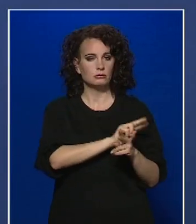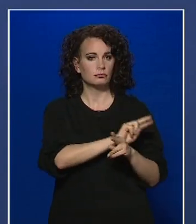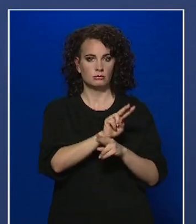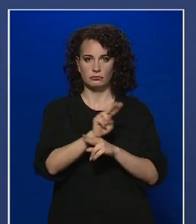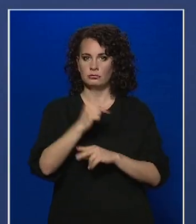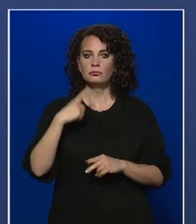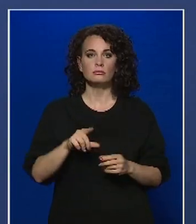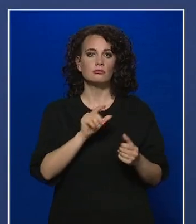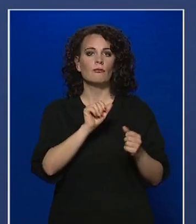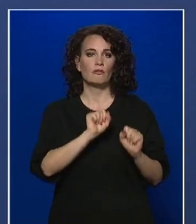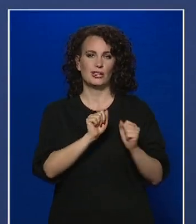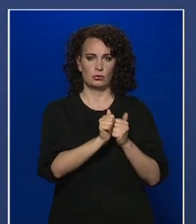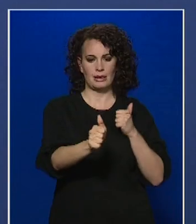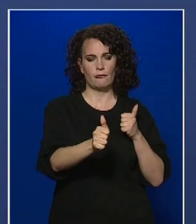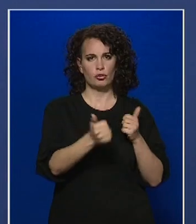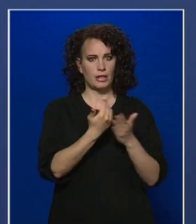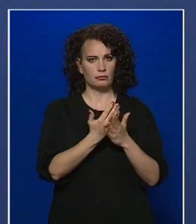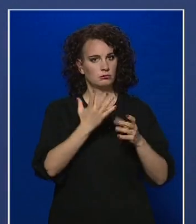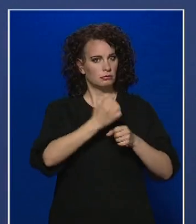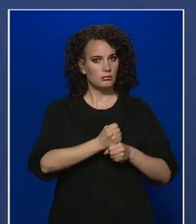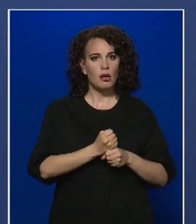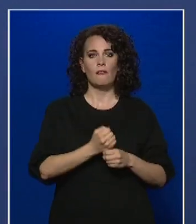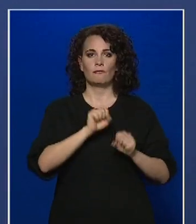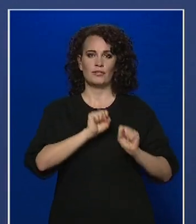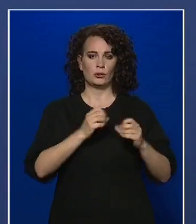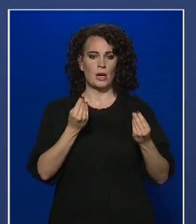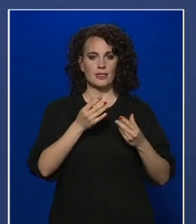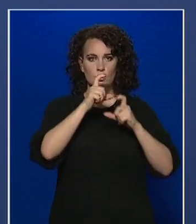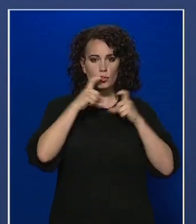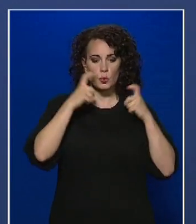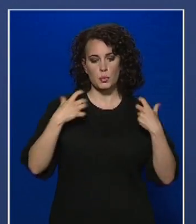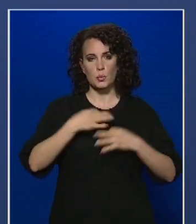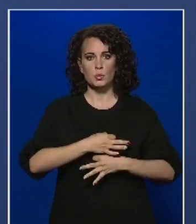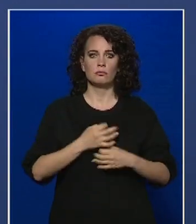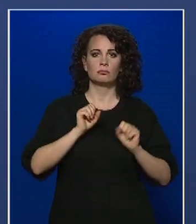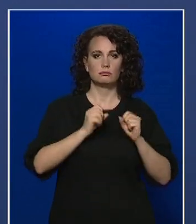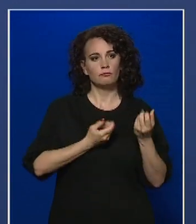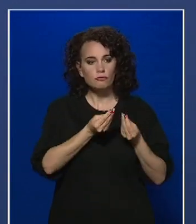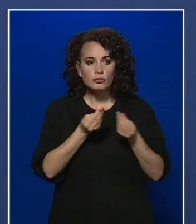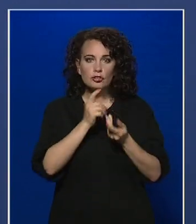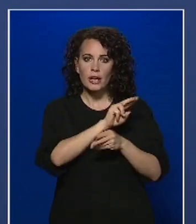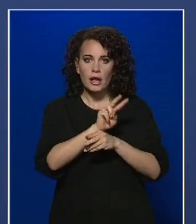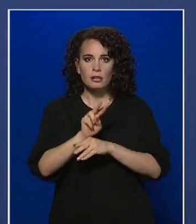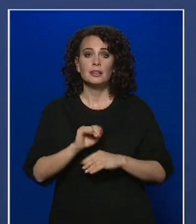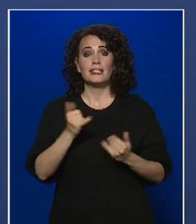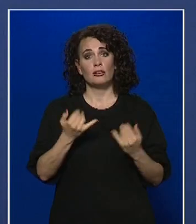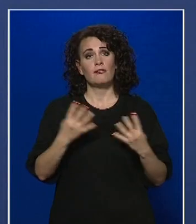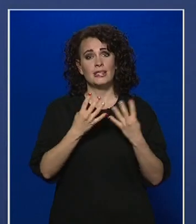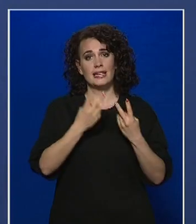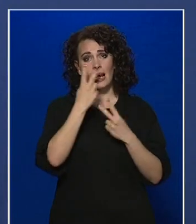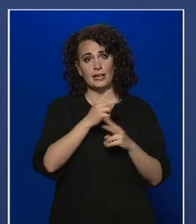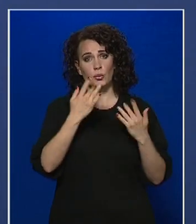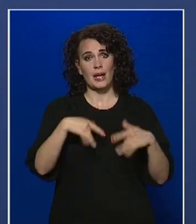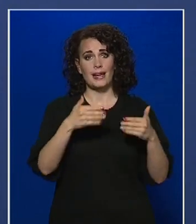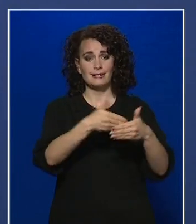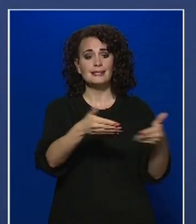a védőtávolságok betartását, a védelmi eszközöknek a viselését, illetve a vendéglátóhelyeknek a teraszait.